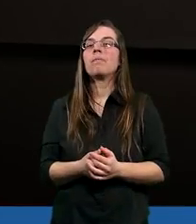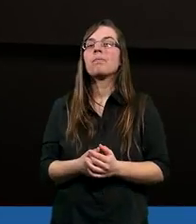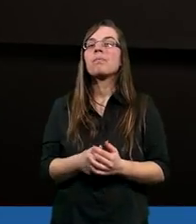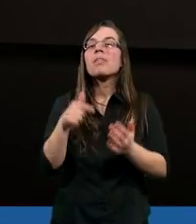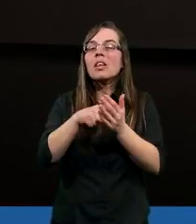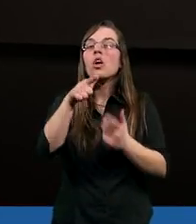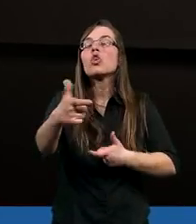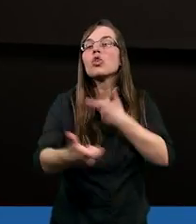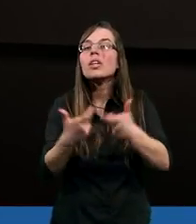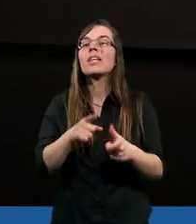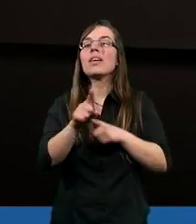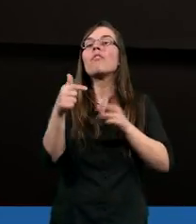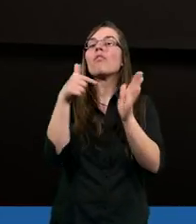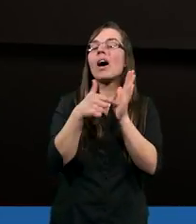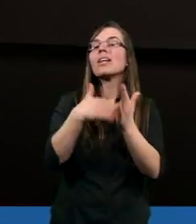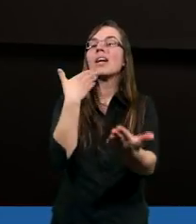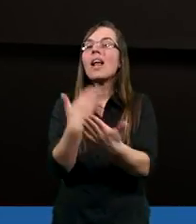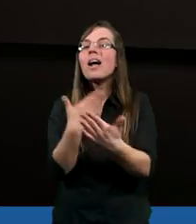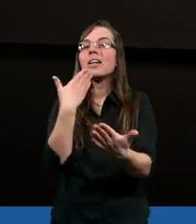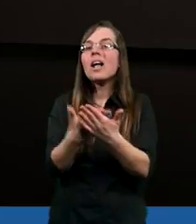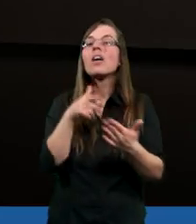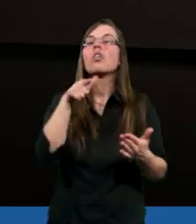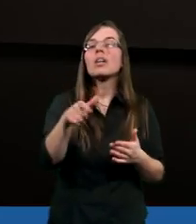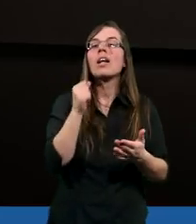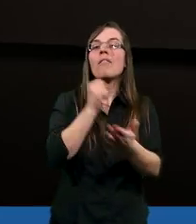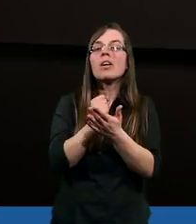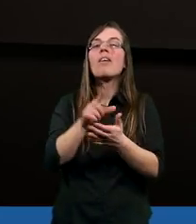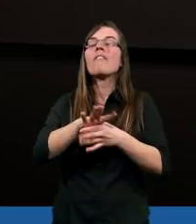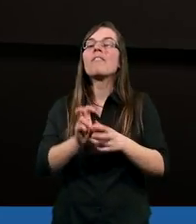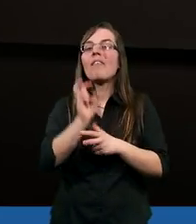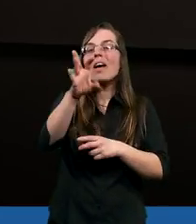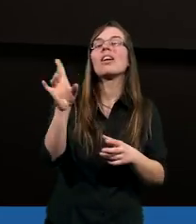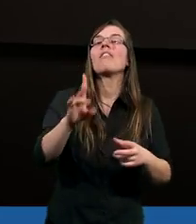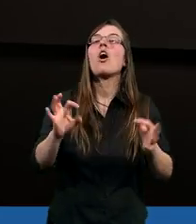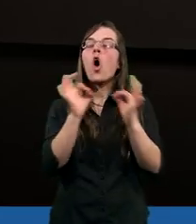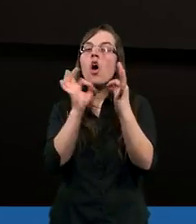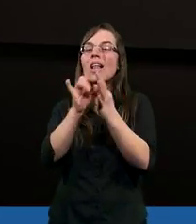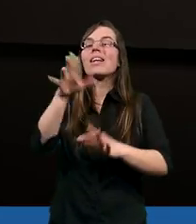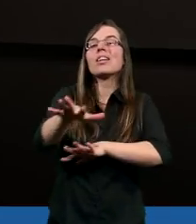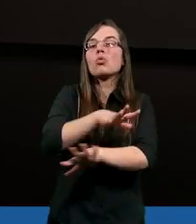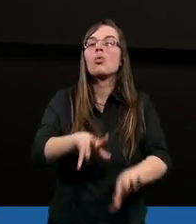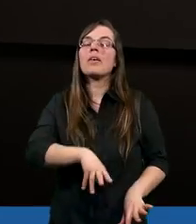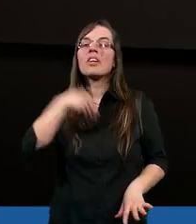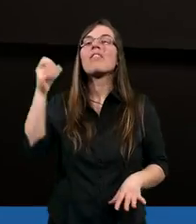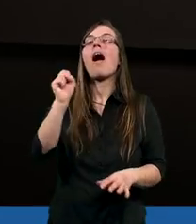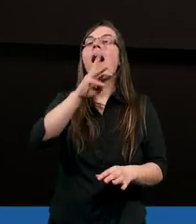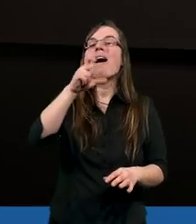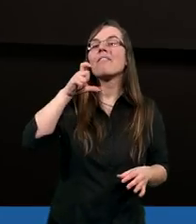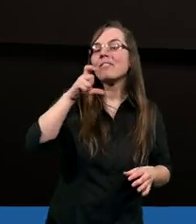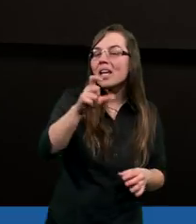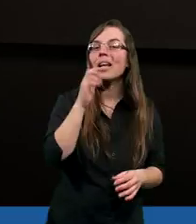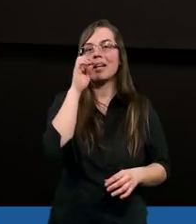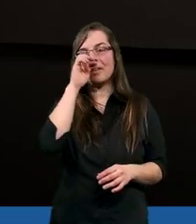czyni. Dlatego znów kwestia właśnie wejścia w relację z Duchem Świętym. A więc